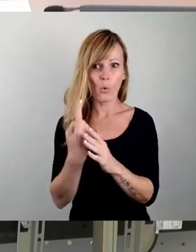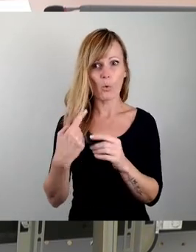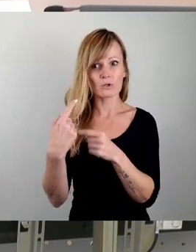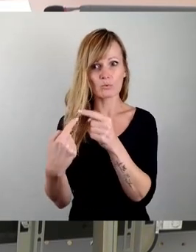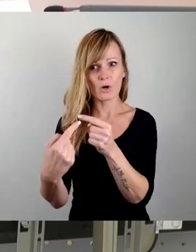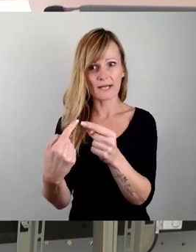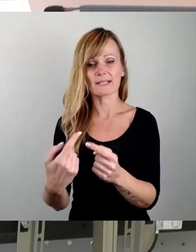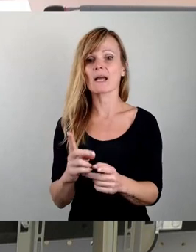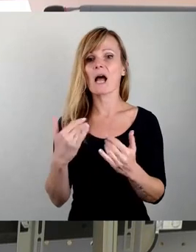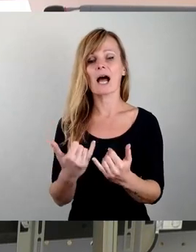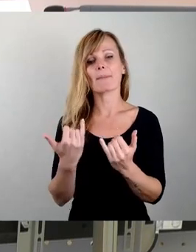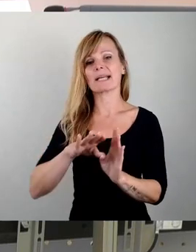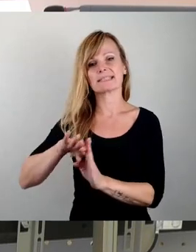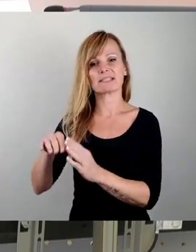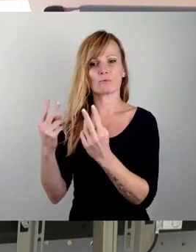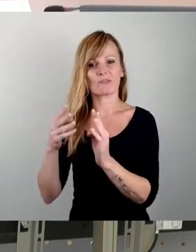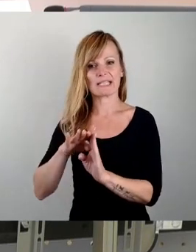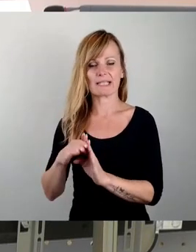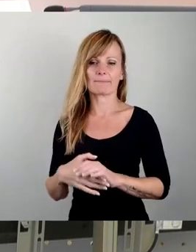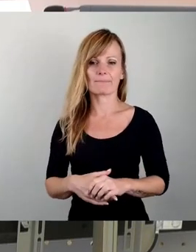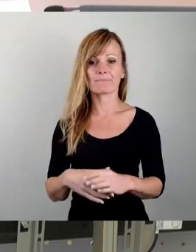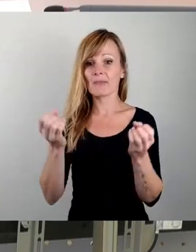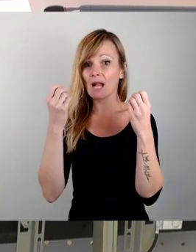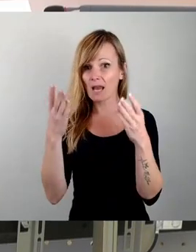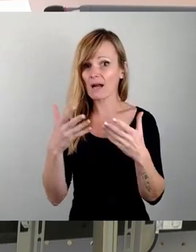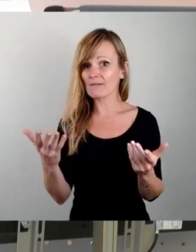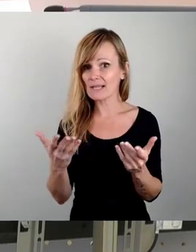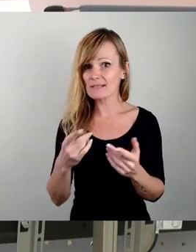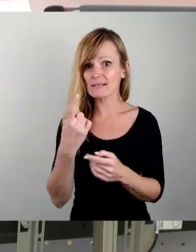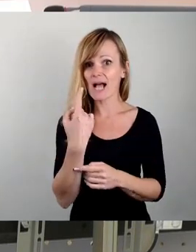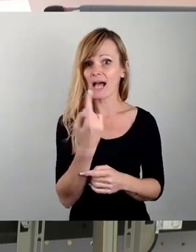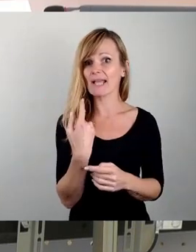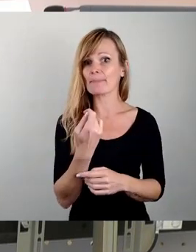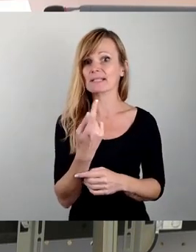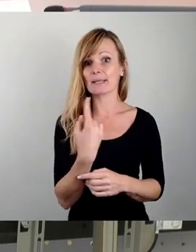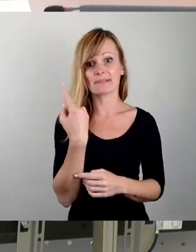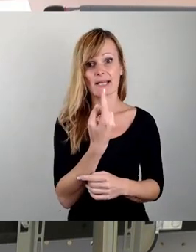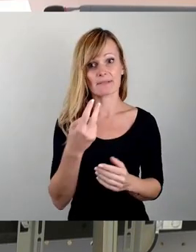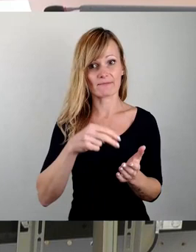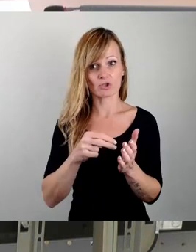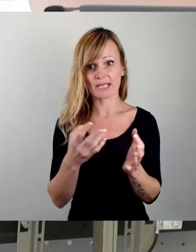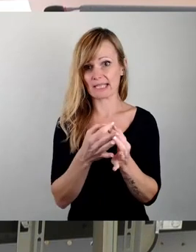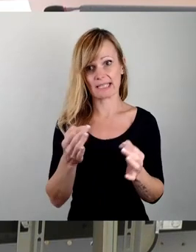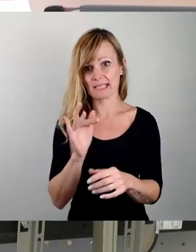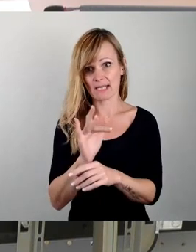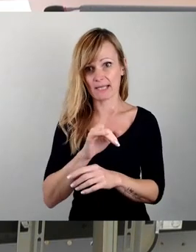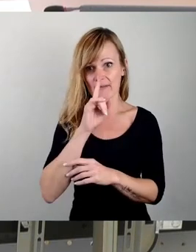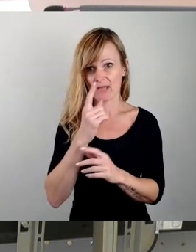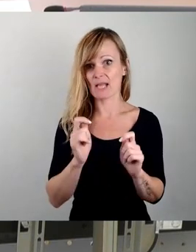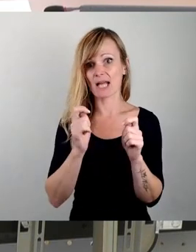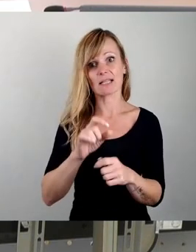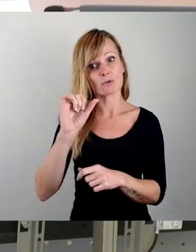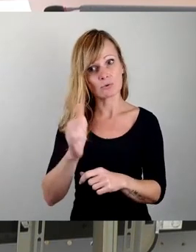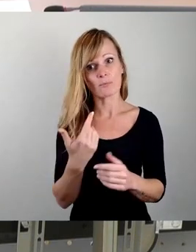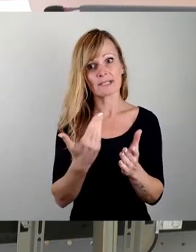das tut hier nichts zur Sache. Klar wurde, dass der Eigenbetrieb selbstverständlich nichts dagegen hat, wenn ein Antrag ihn nochmal in dem